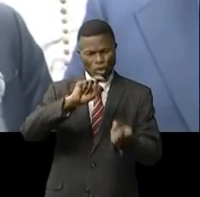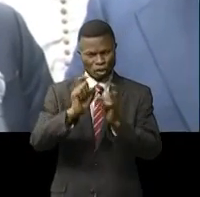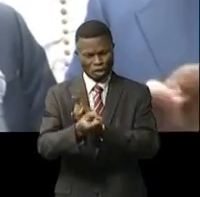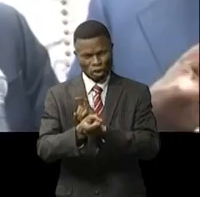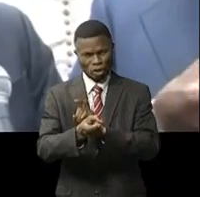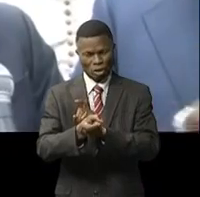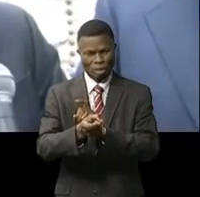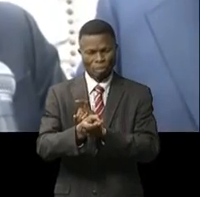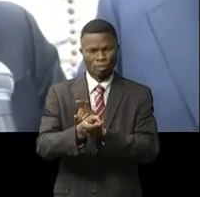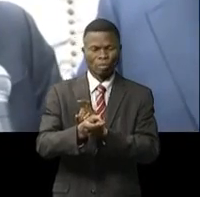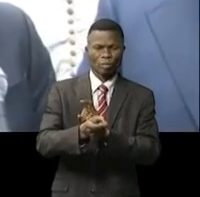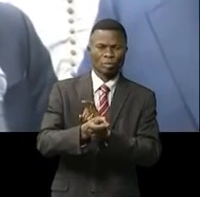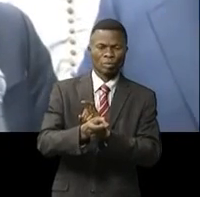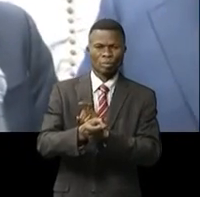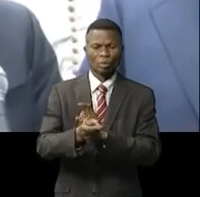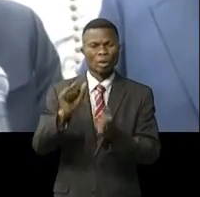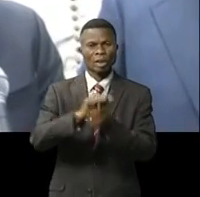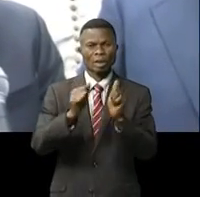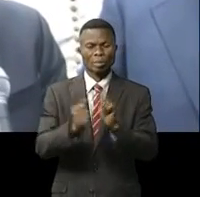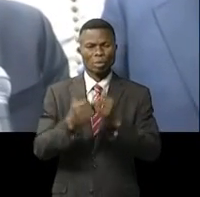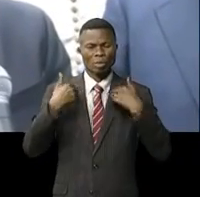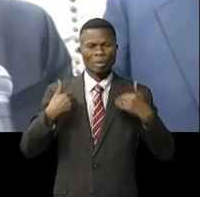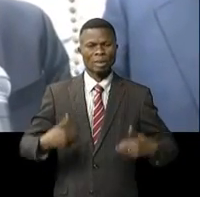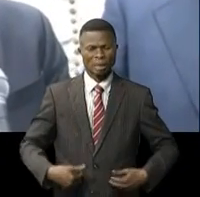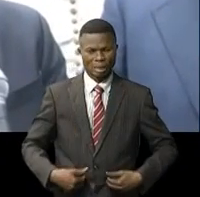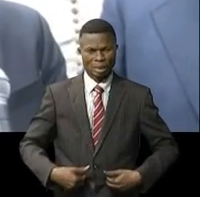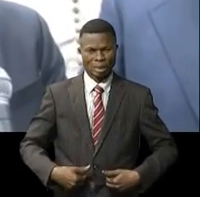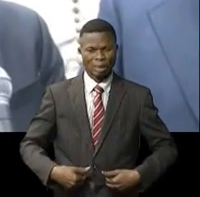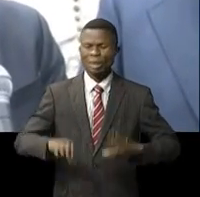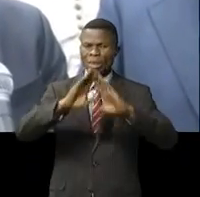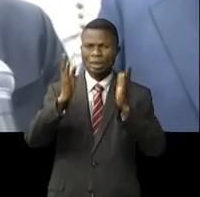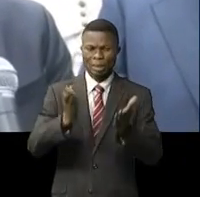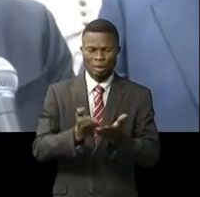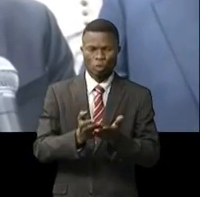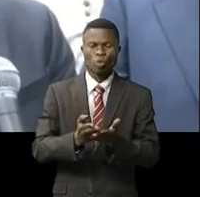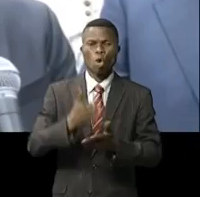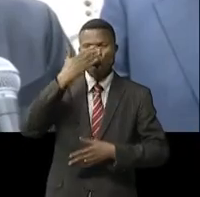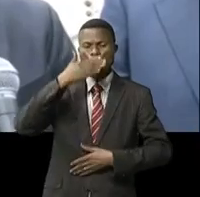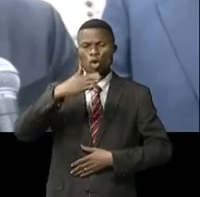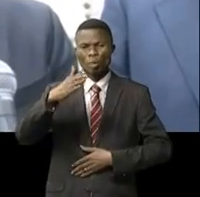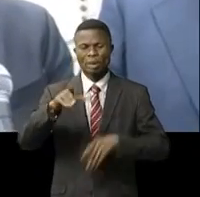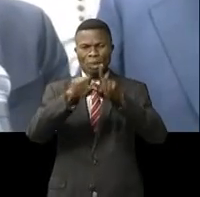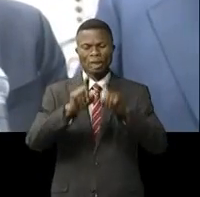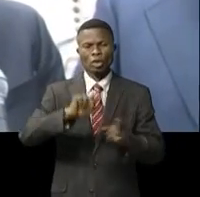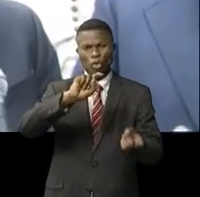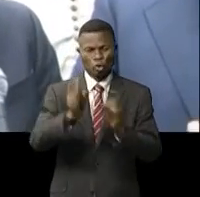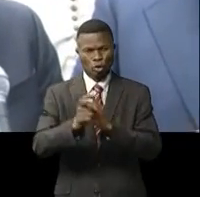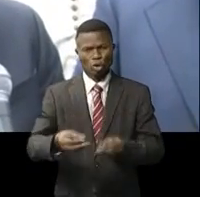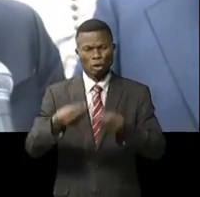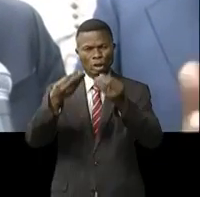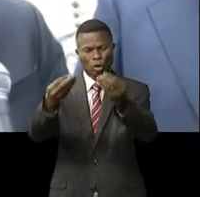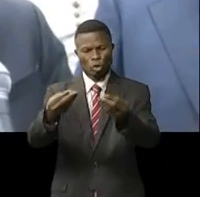la situation sanitaire de tous les hôpitaux et améliorer, donner,